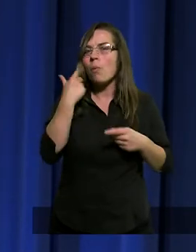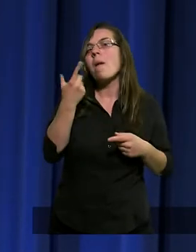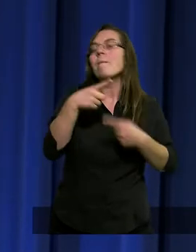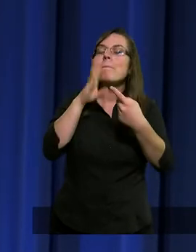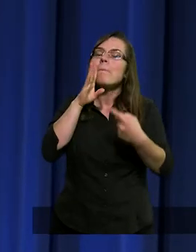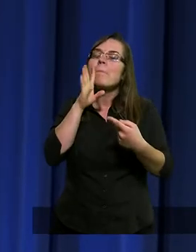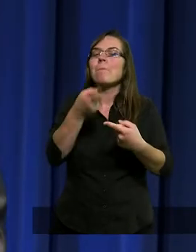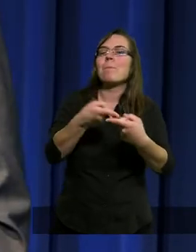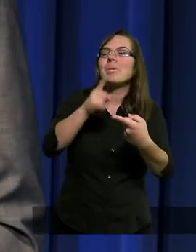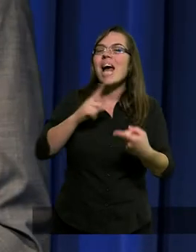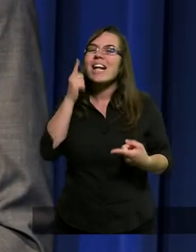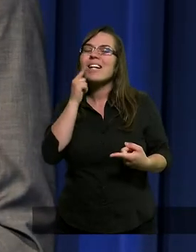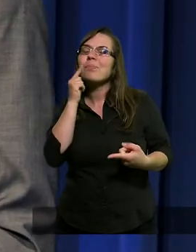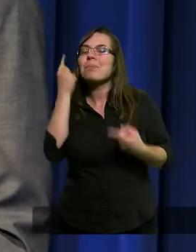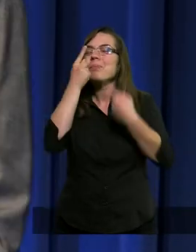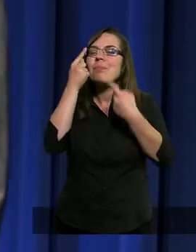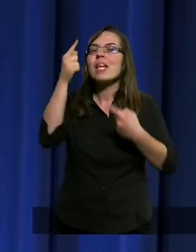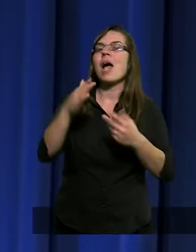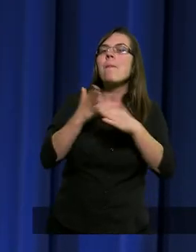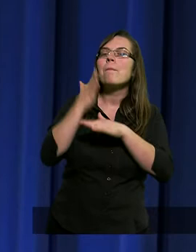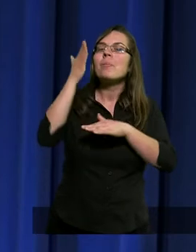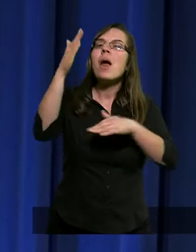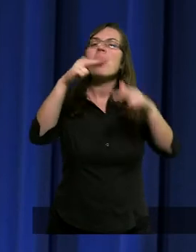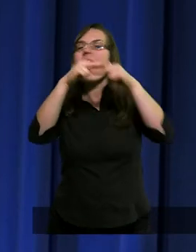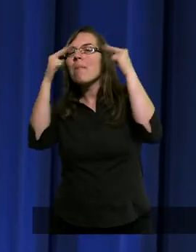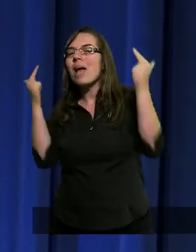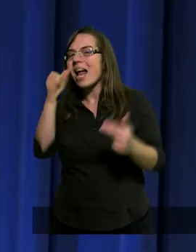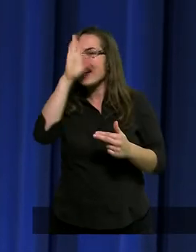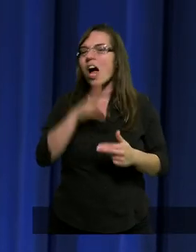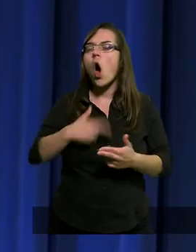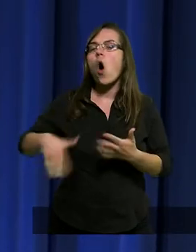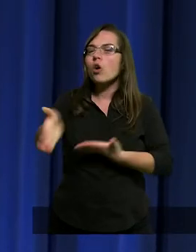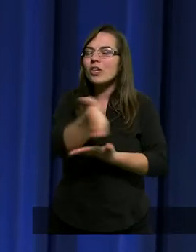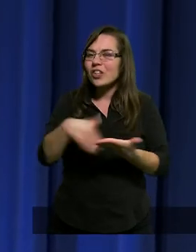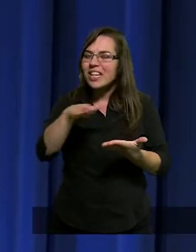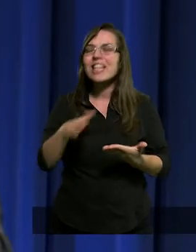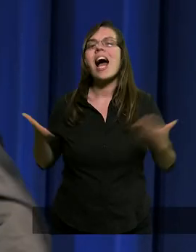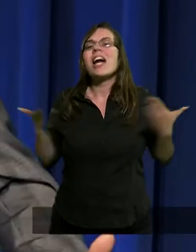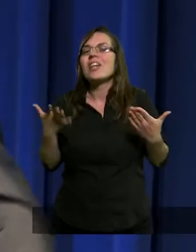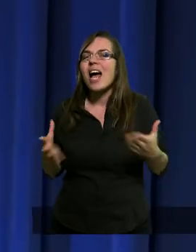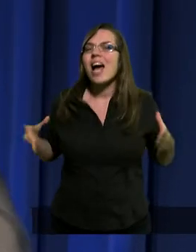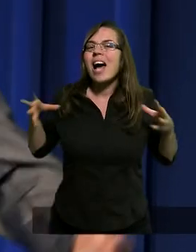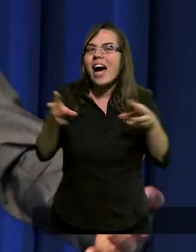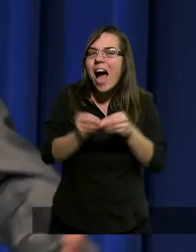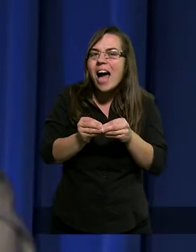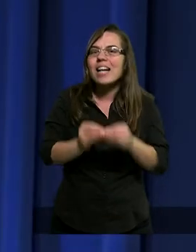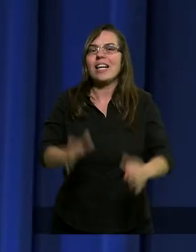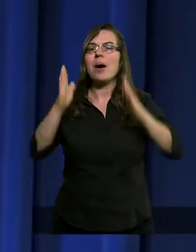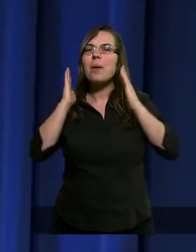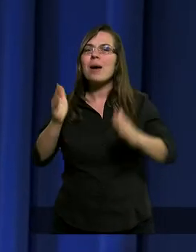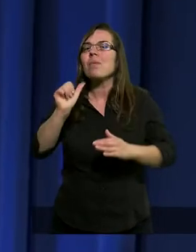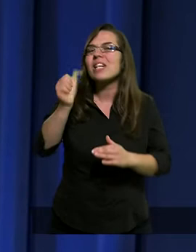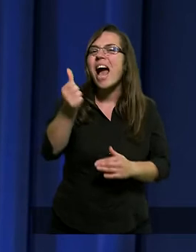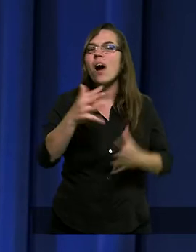przedsmak tej wspaniałej, niebiańskiej ojczyzny, gdzie razem będziemy